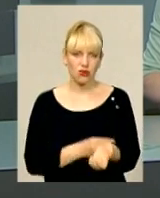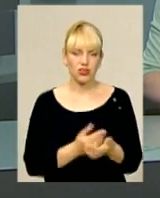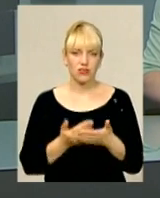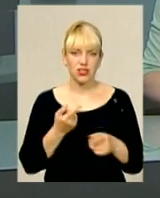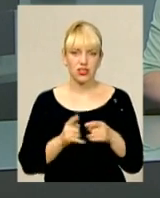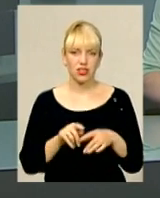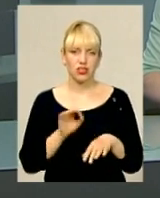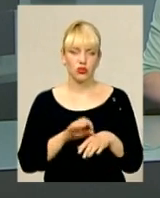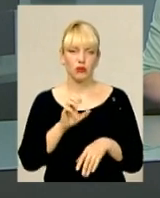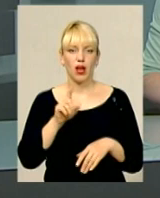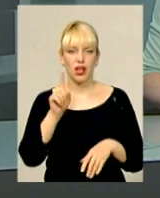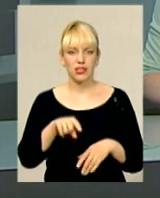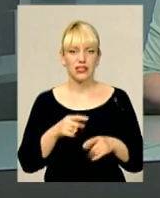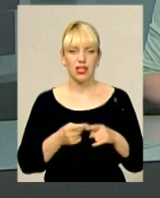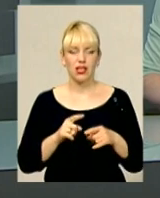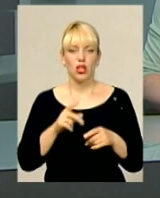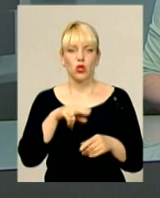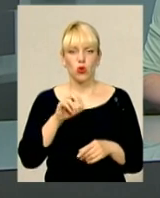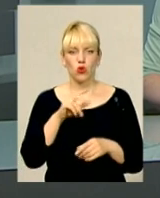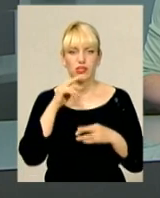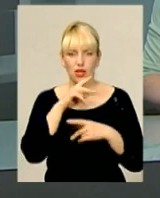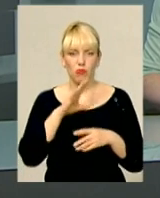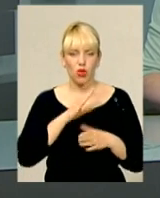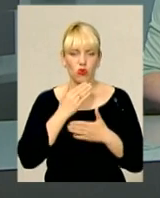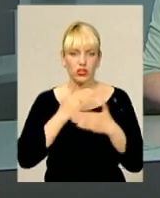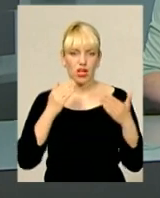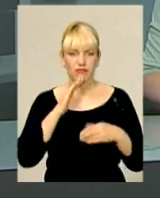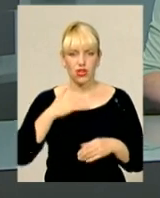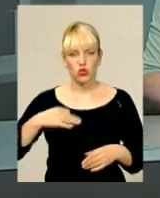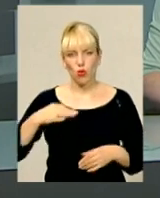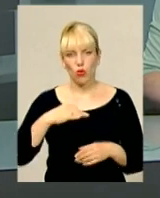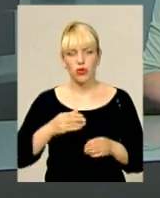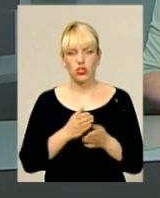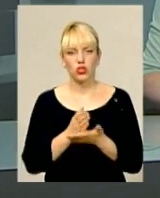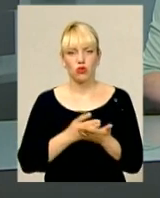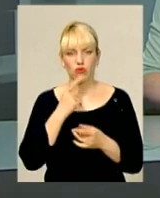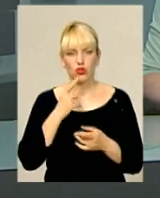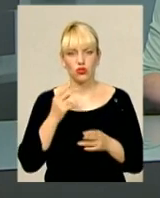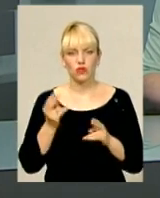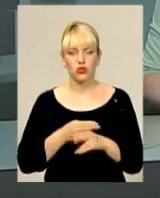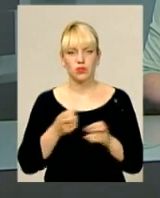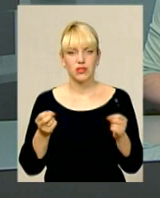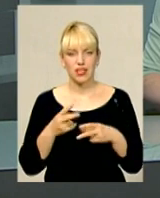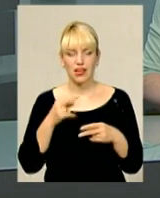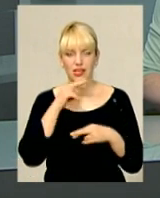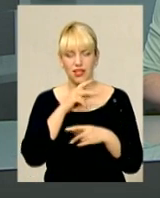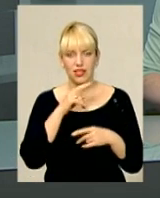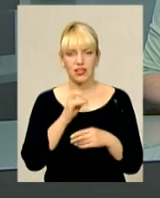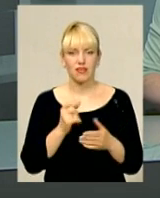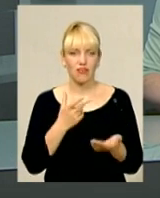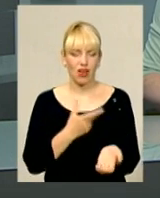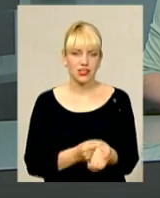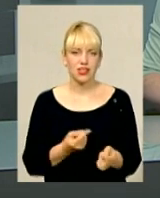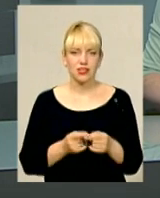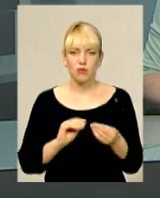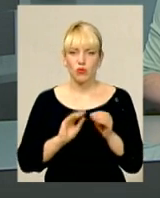недуги, однак ця доза була останньою в області. Чиновники ж запевняють, відсутність спеціальних ліків та вакцин – проблема не